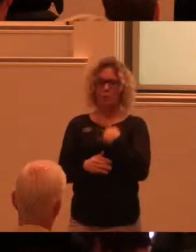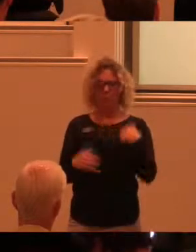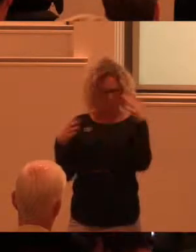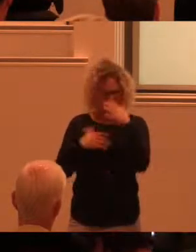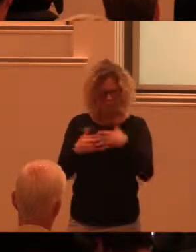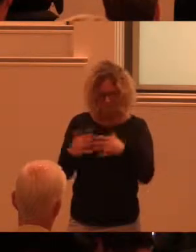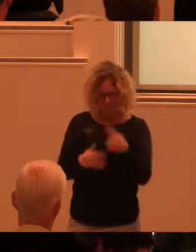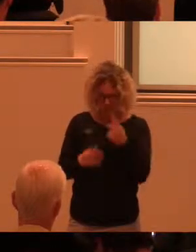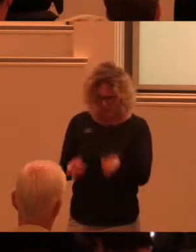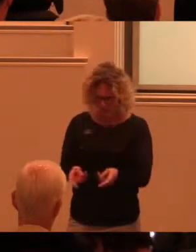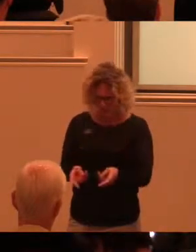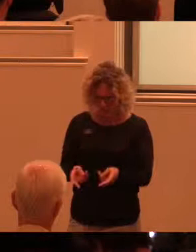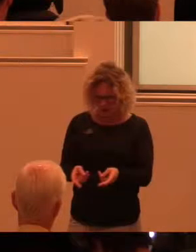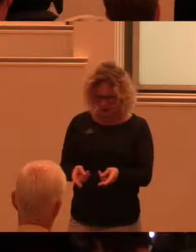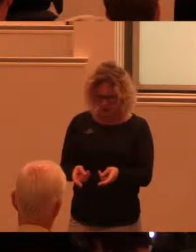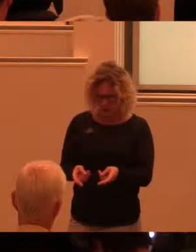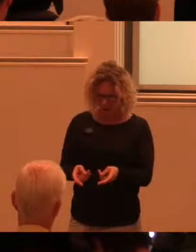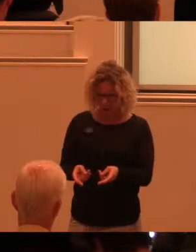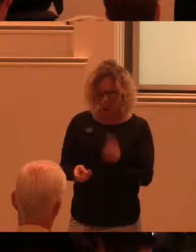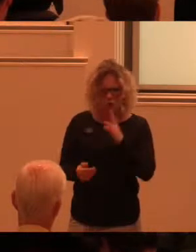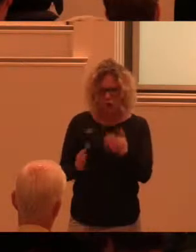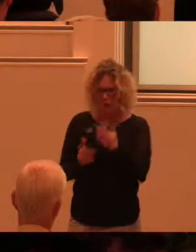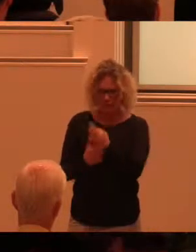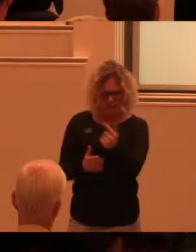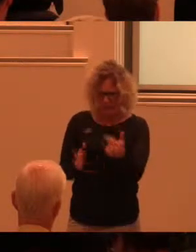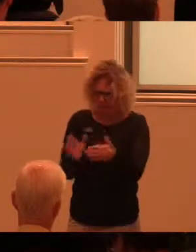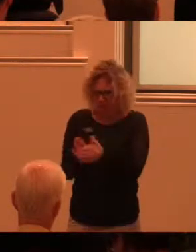Varför säger man att det inte kommer med några nya rättigheter?